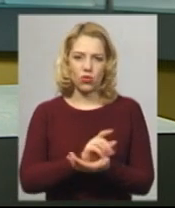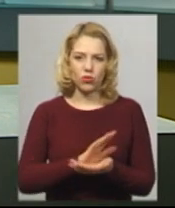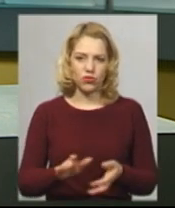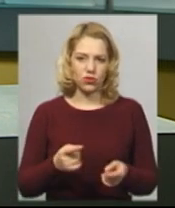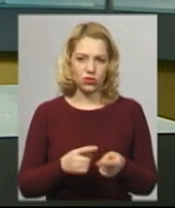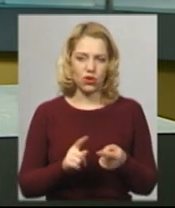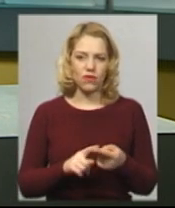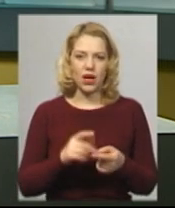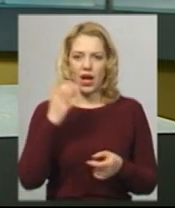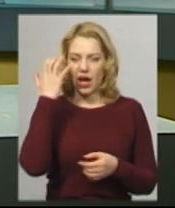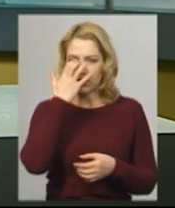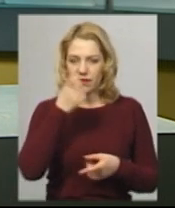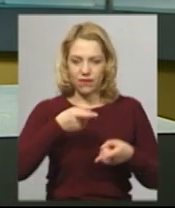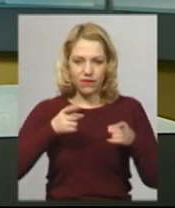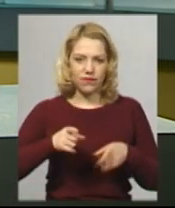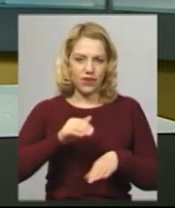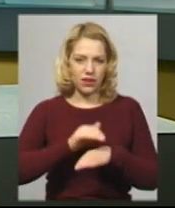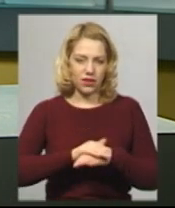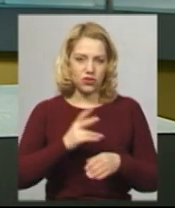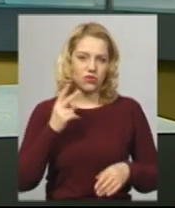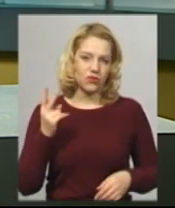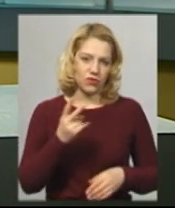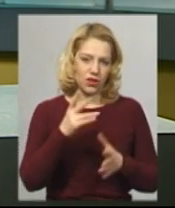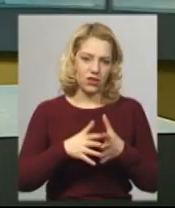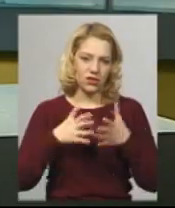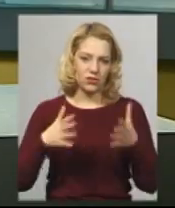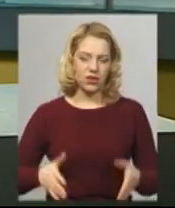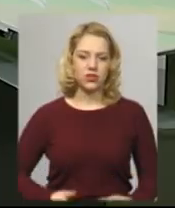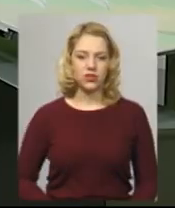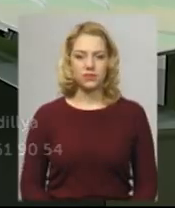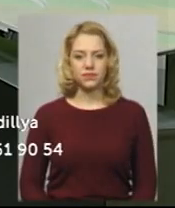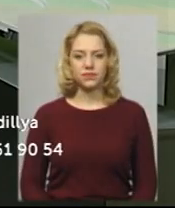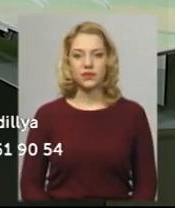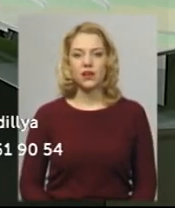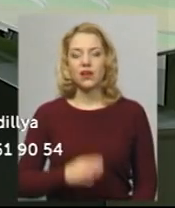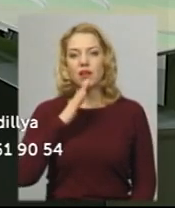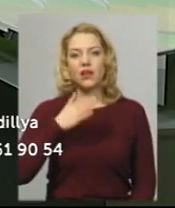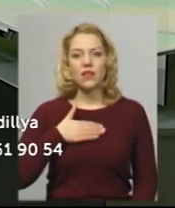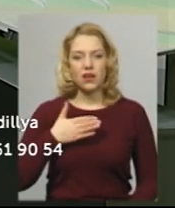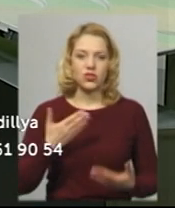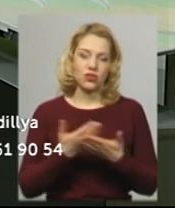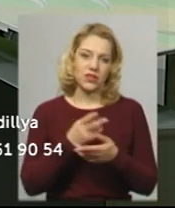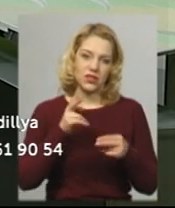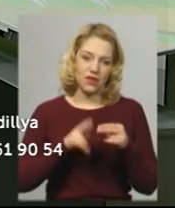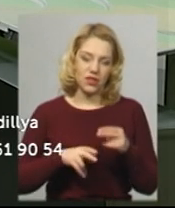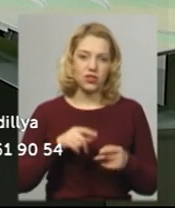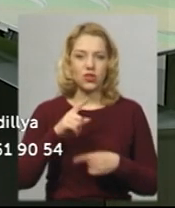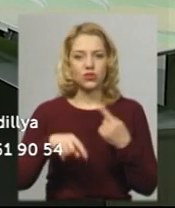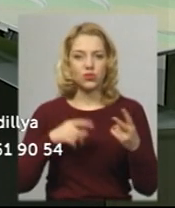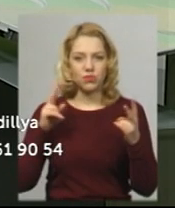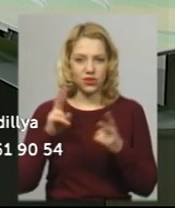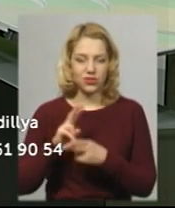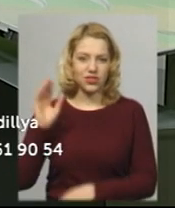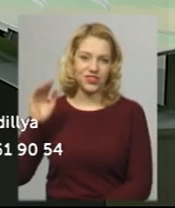на Хмельниччині чини вдвічі більша, каже голова обласного УТОСу. Наш випуск на цьому завершено. Зустрінемося